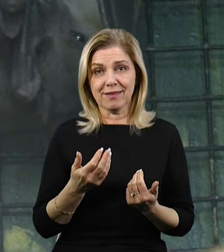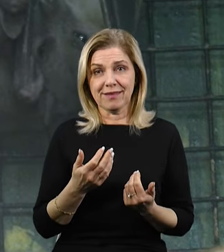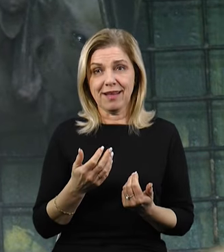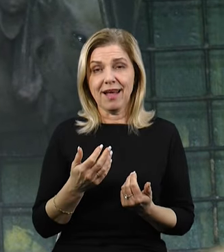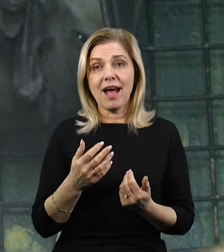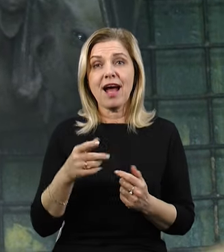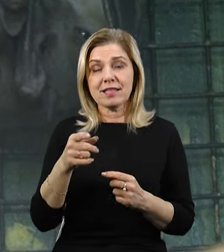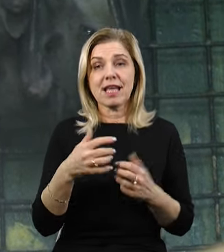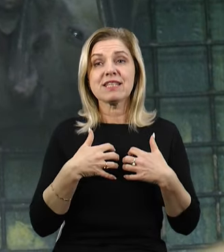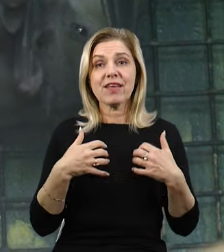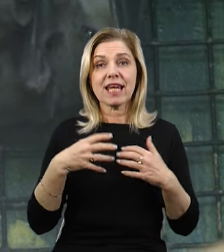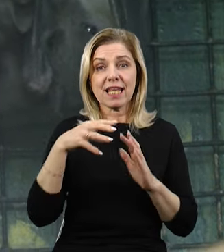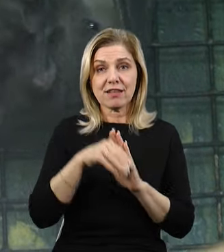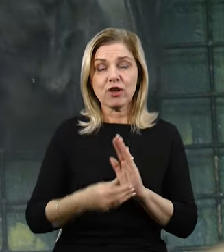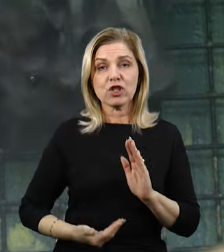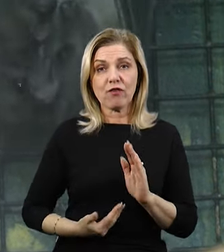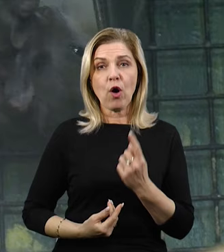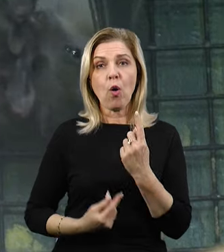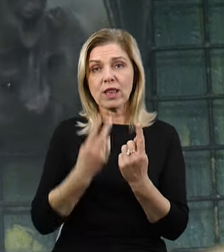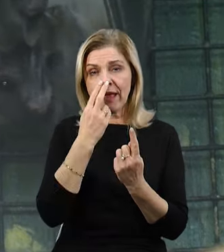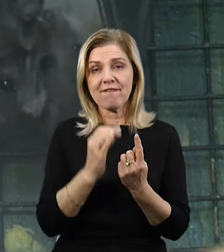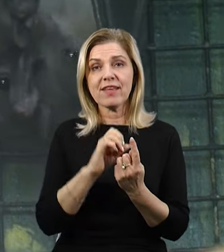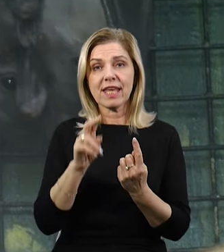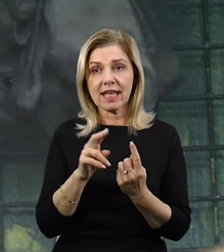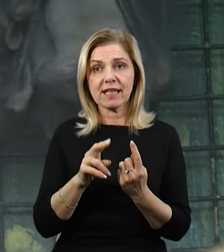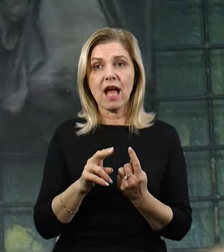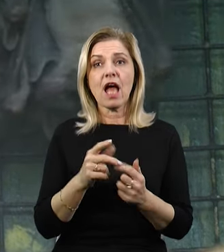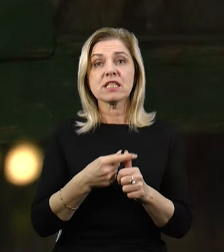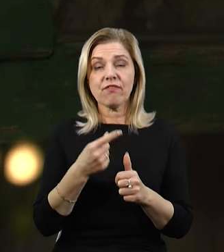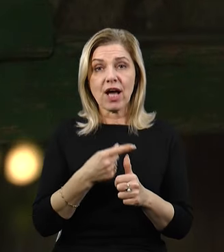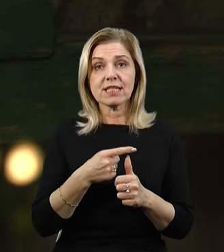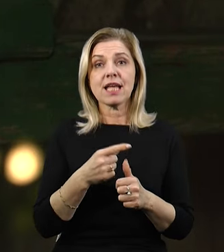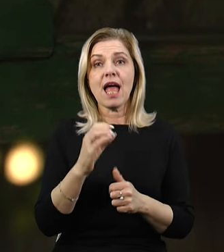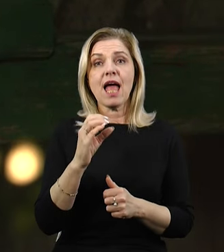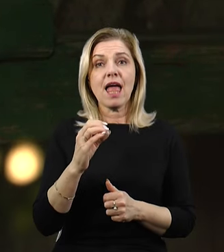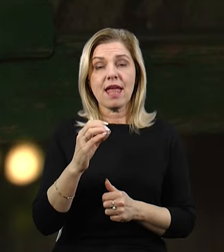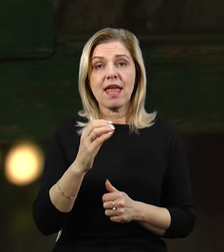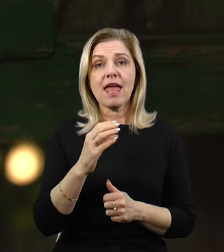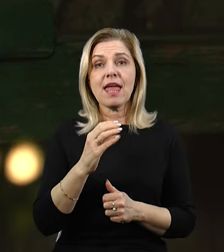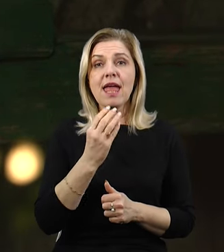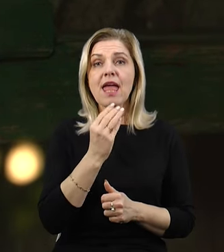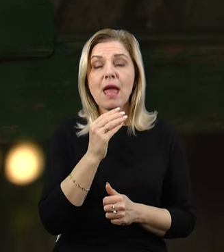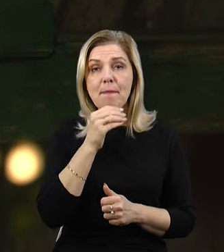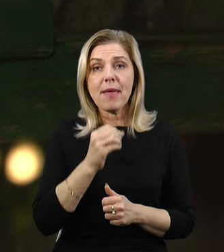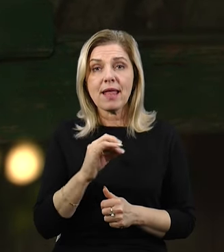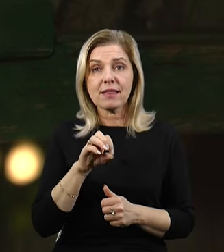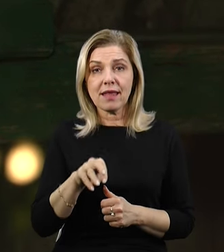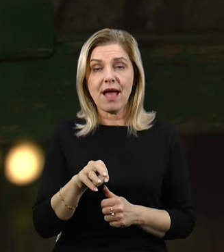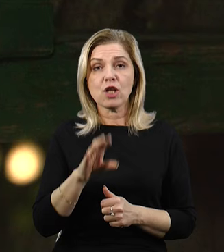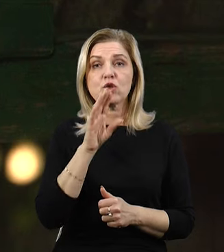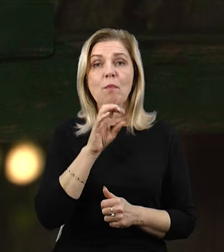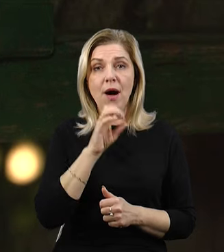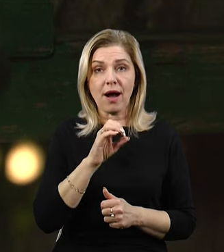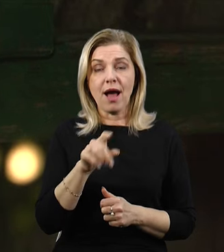У самому ж звіринці живе один вид кажанів – єгипетські гладтючі собаки. Їх багато років тому привезли із Польщі, Батьківщина